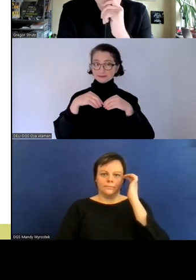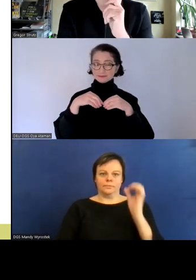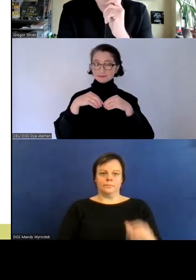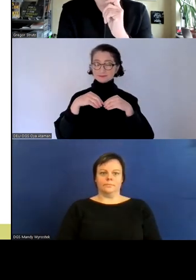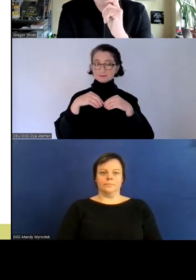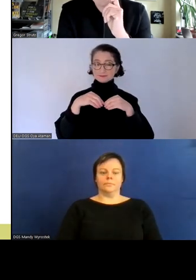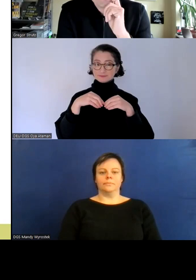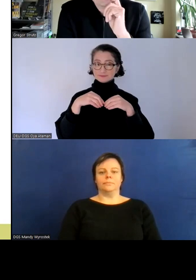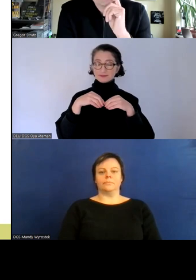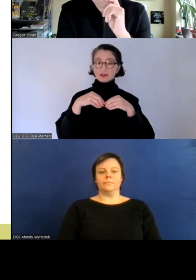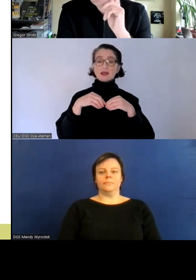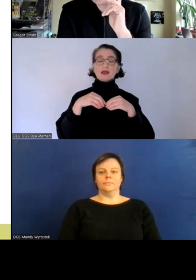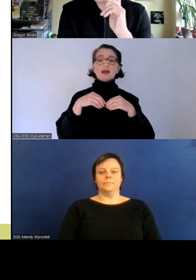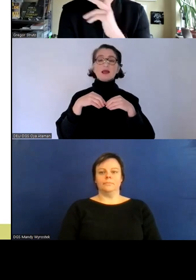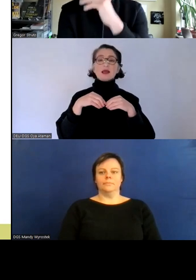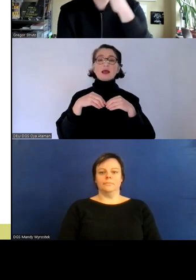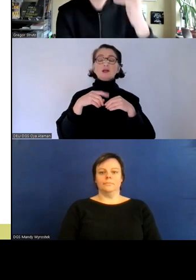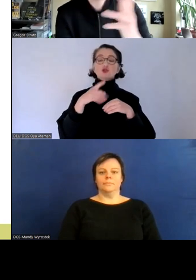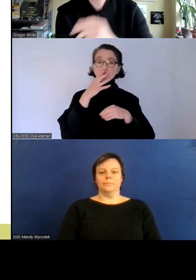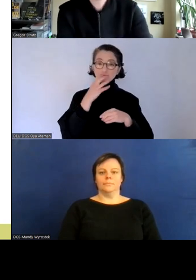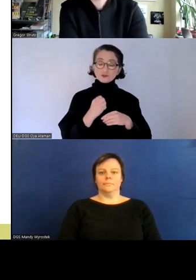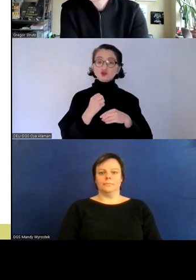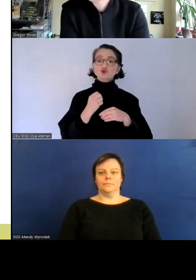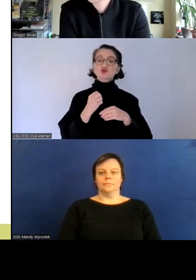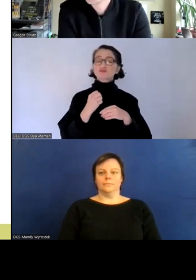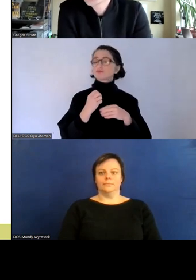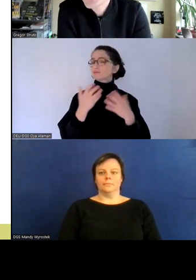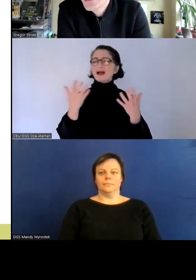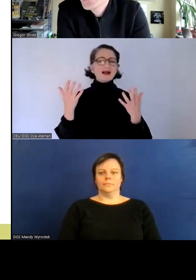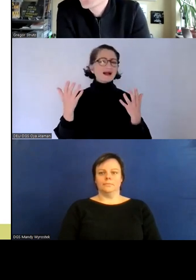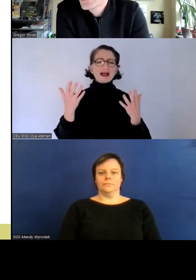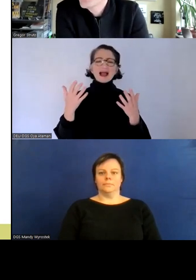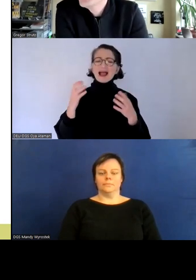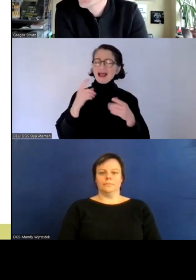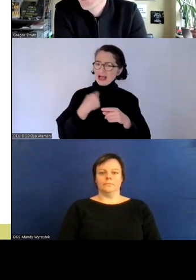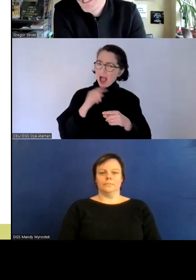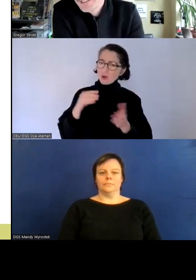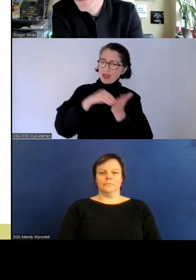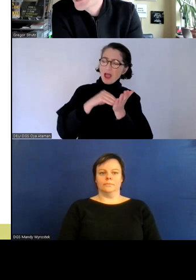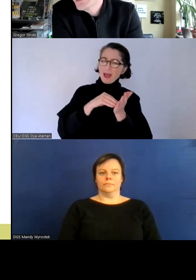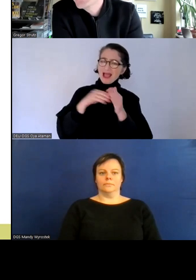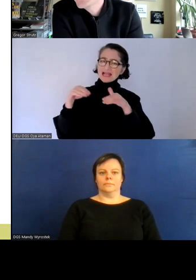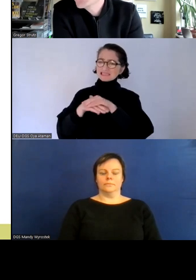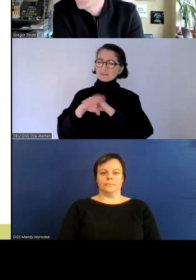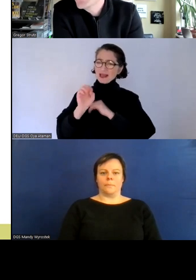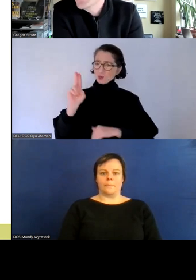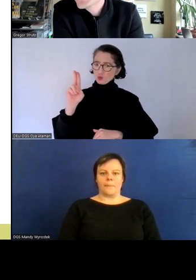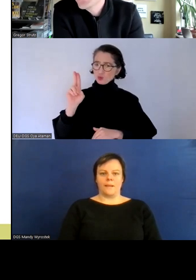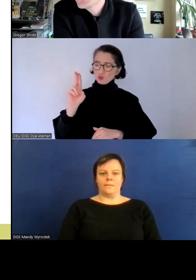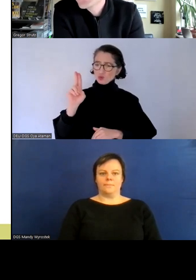bandbreite teil des ganzen projektes ssb eu zu sein und dafür ist wahrscheinlich